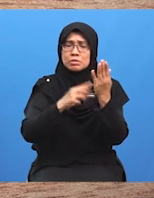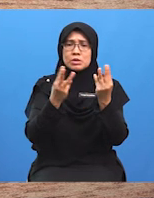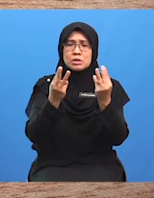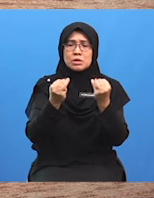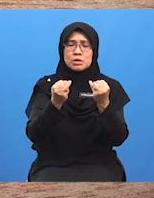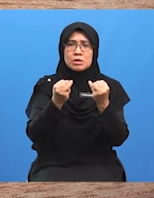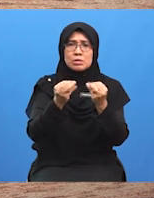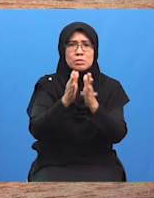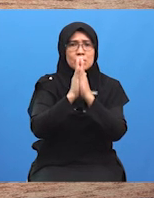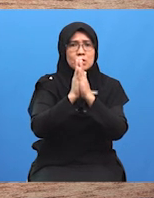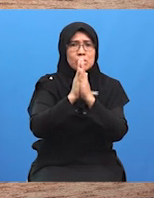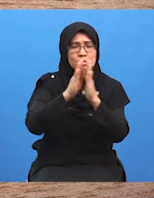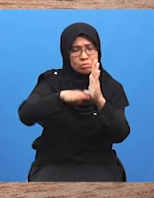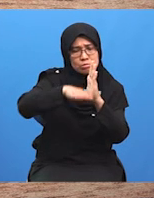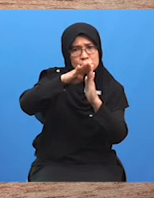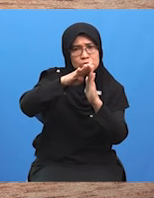gaji